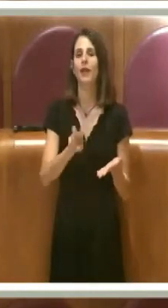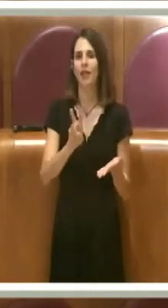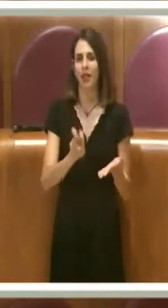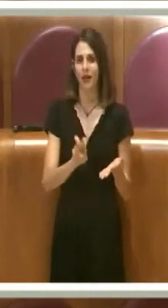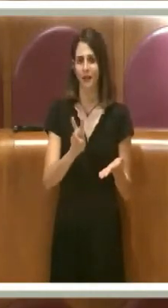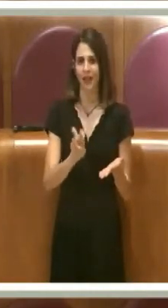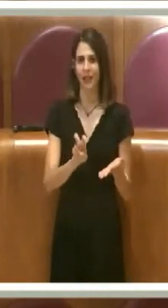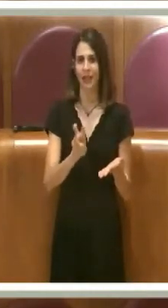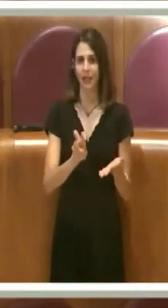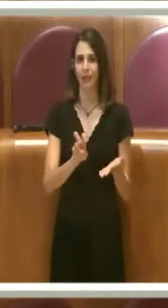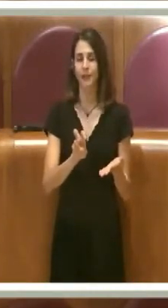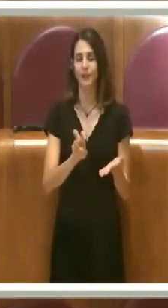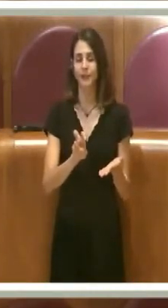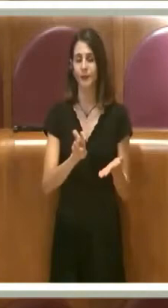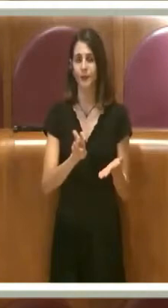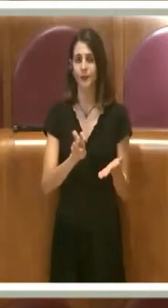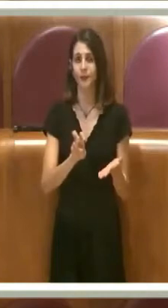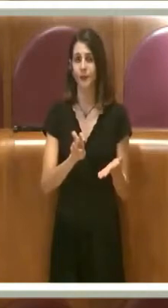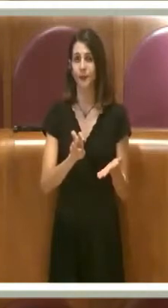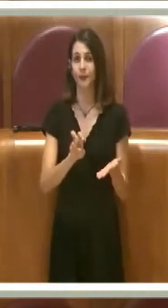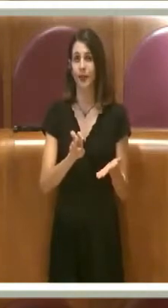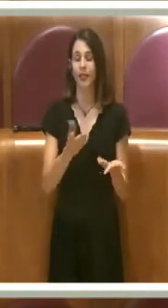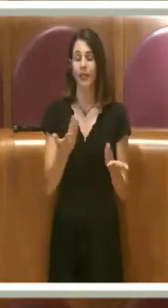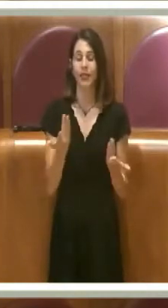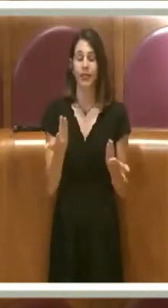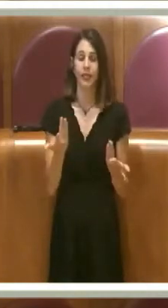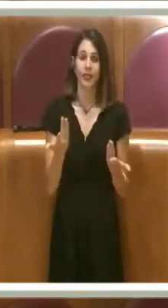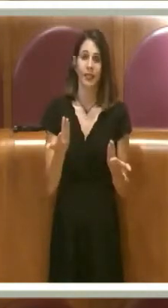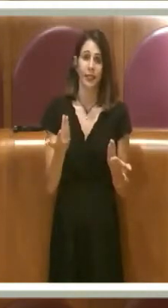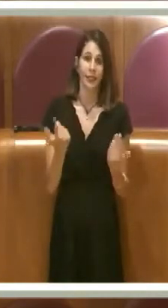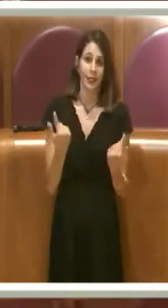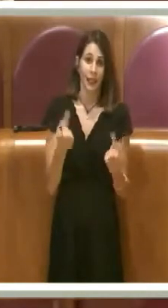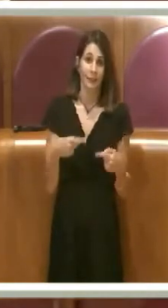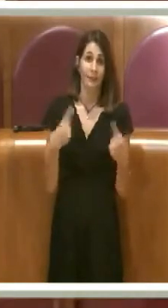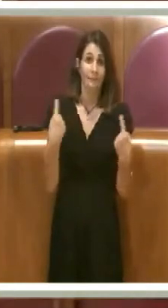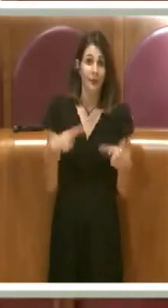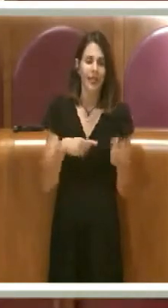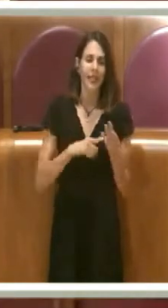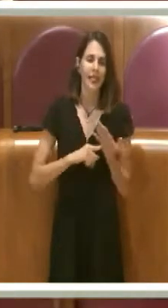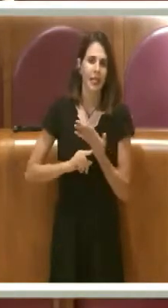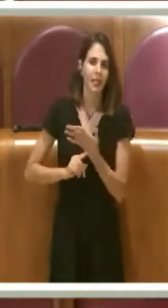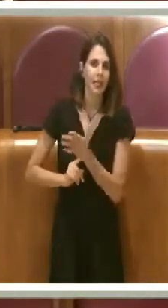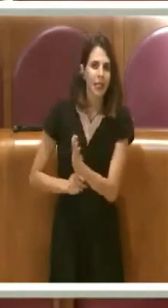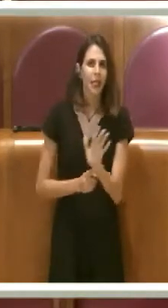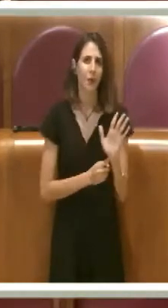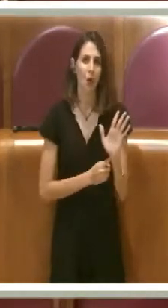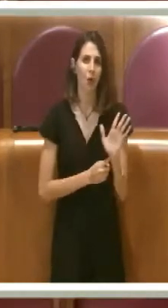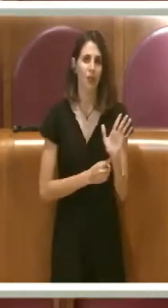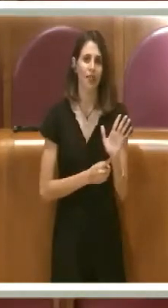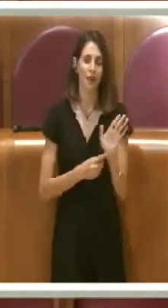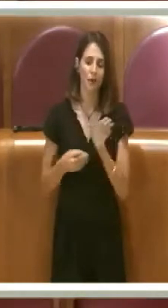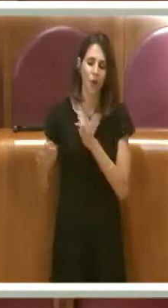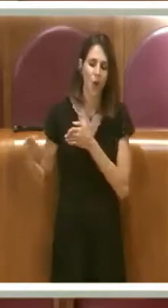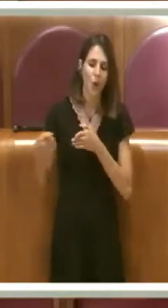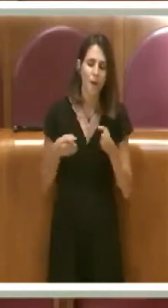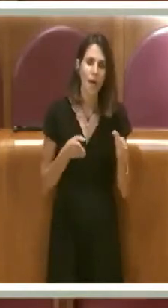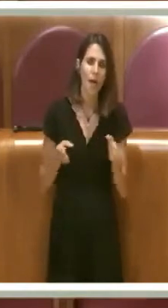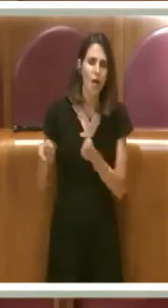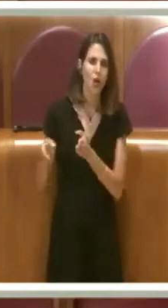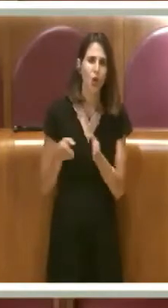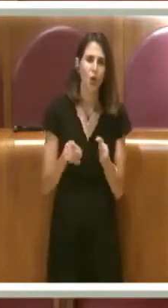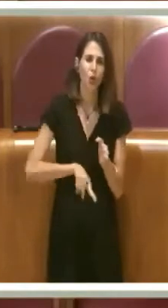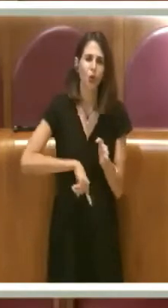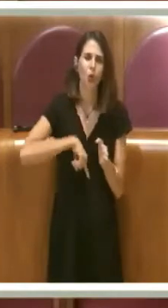dimostrazione che c'è stato un lungo percorso di condivisione e di